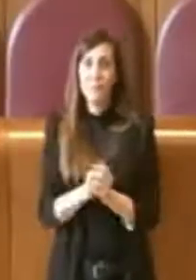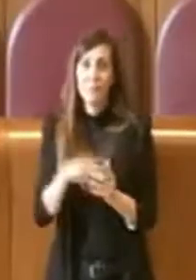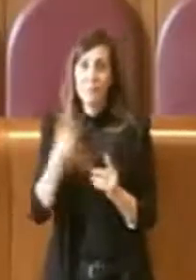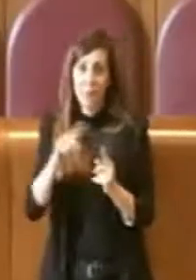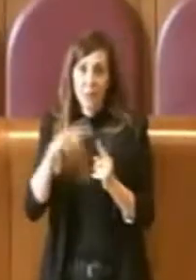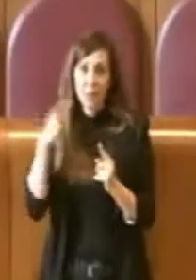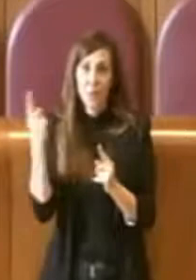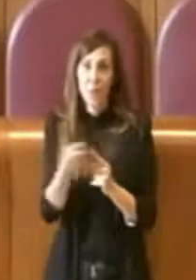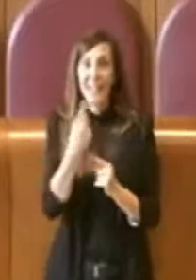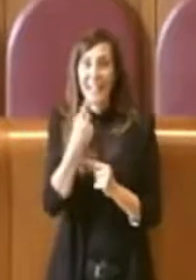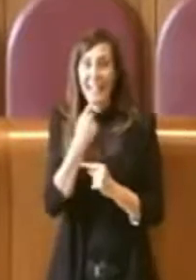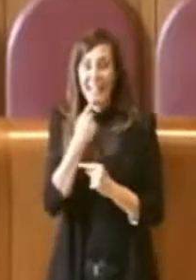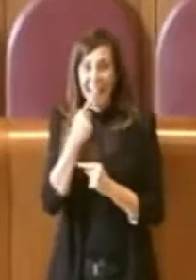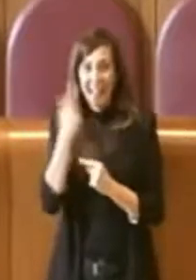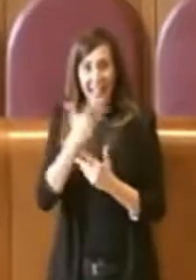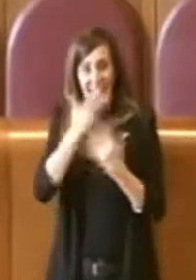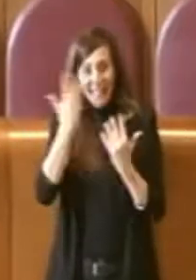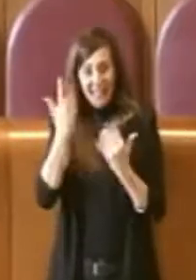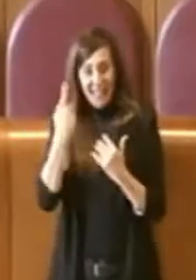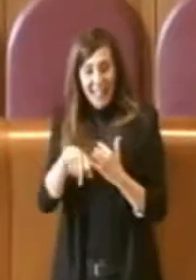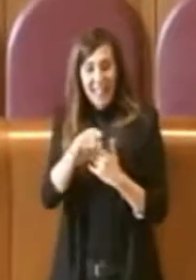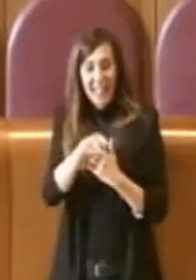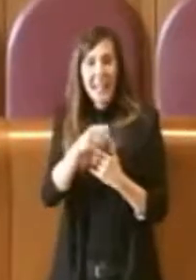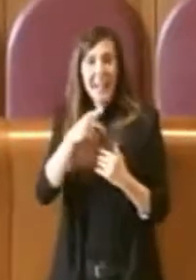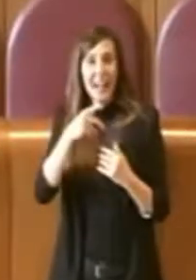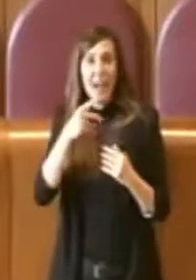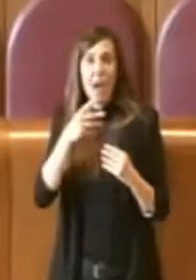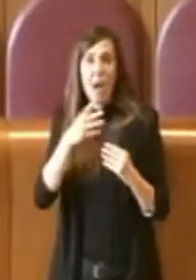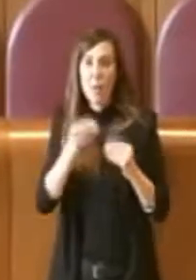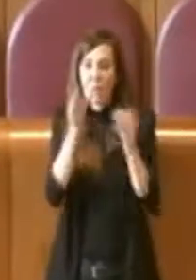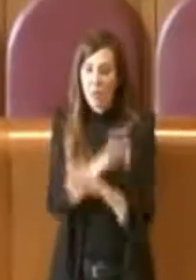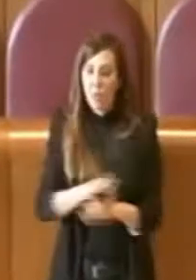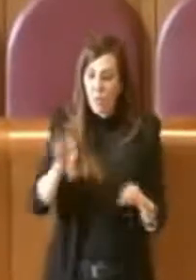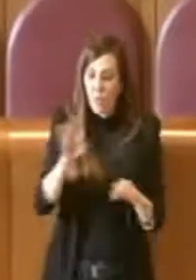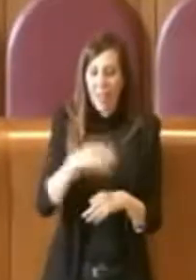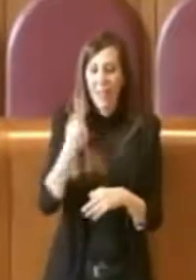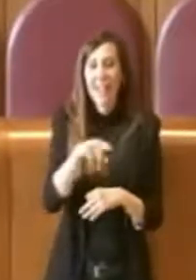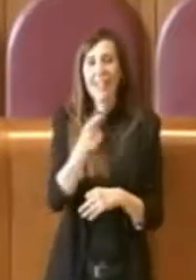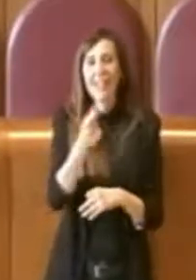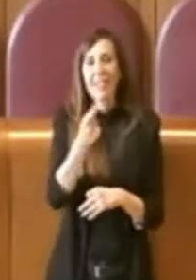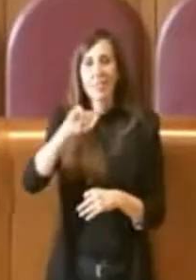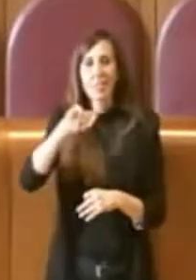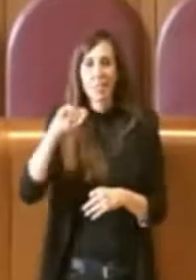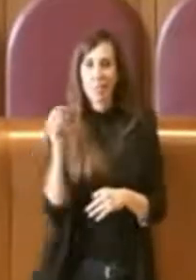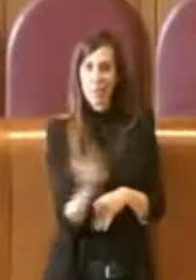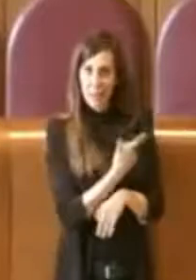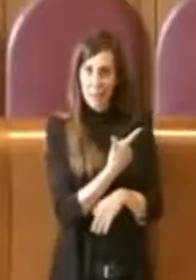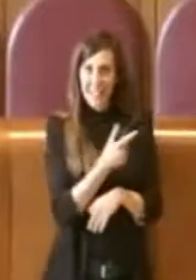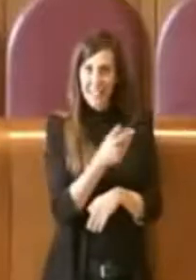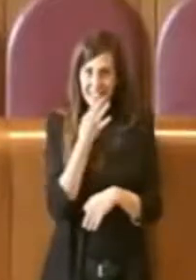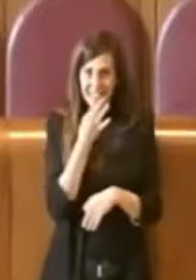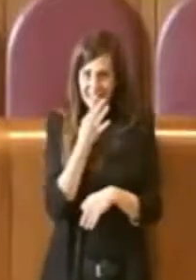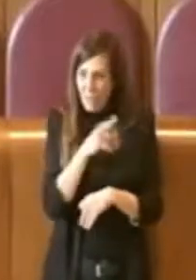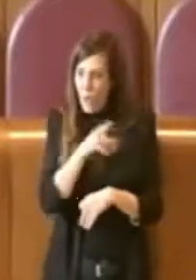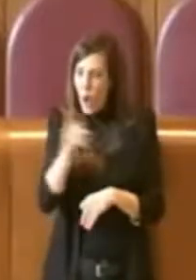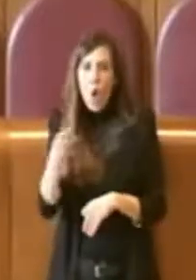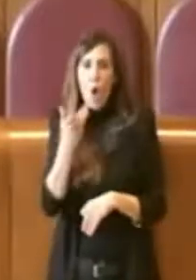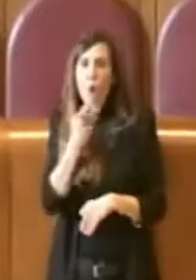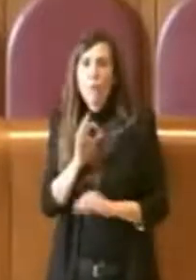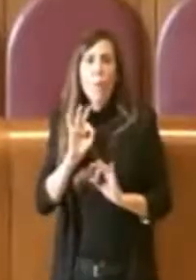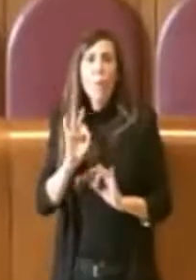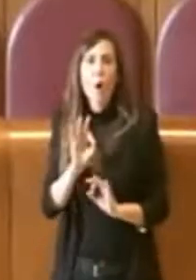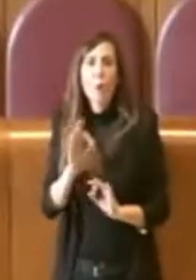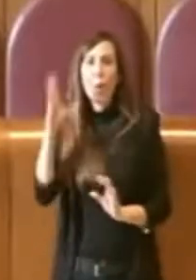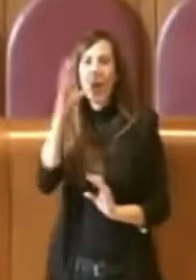depreciamento perché non è stato fatto niente, sono proprio quelli che non vogliono capire che l